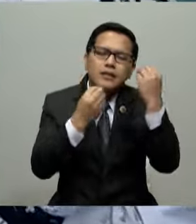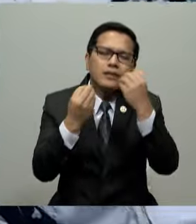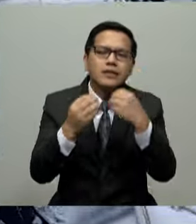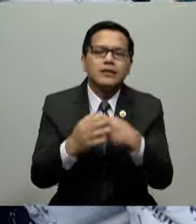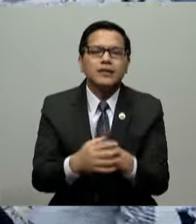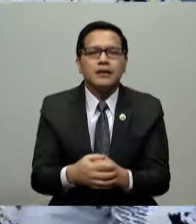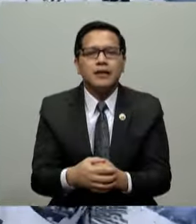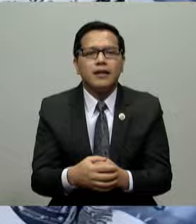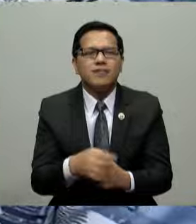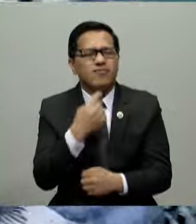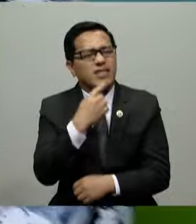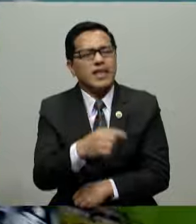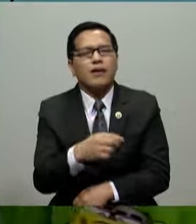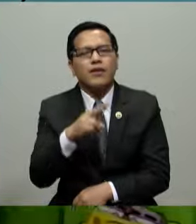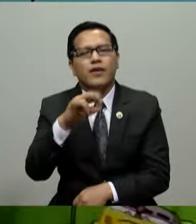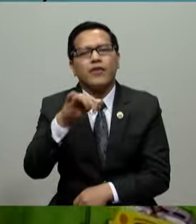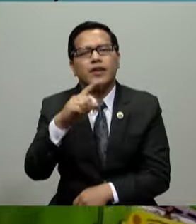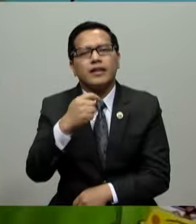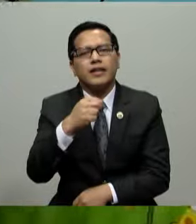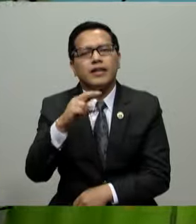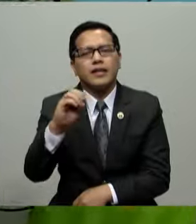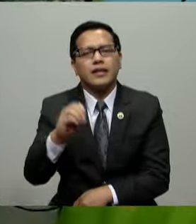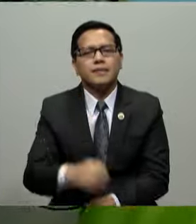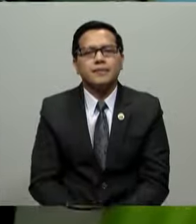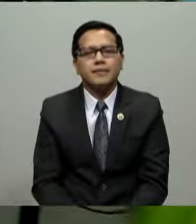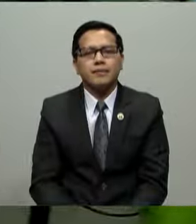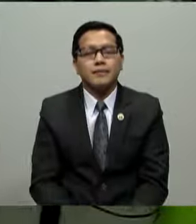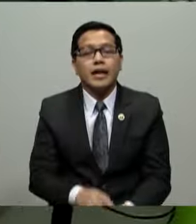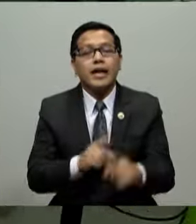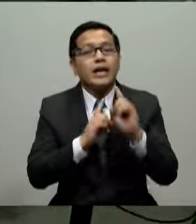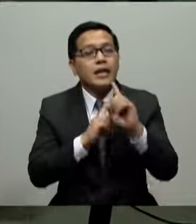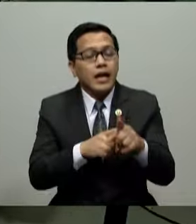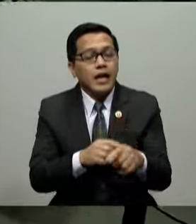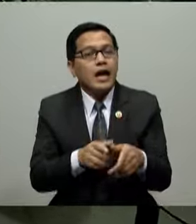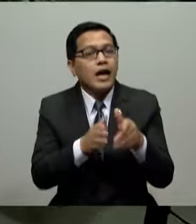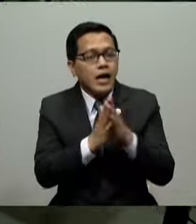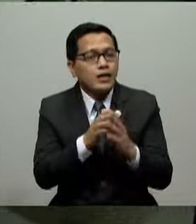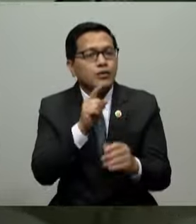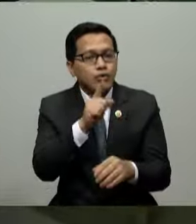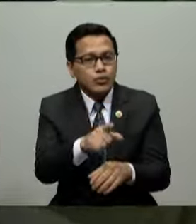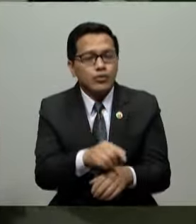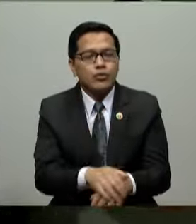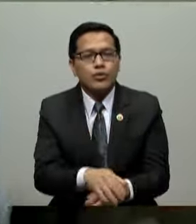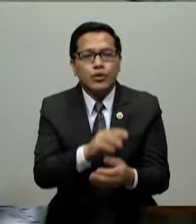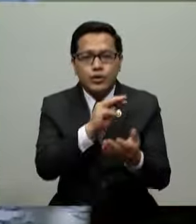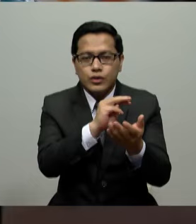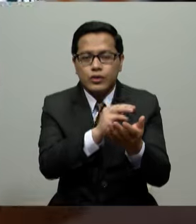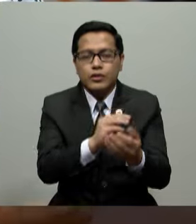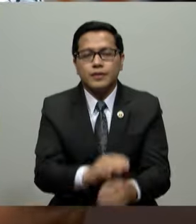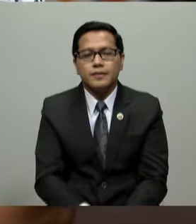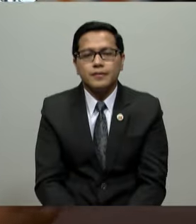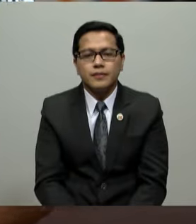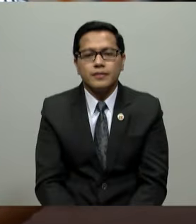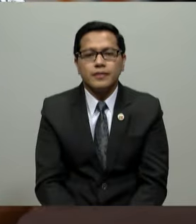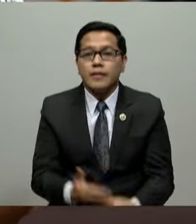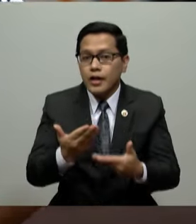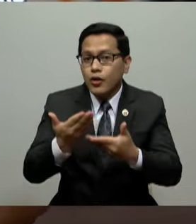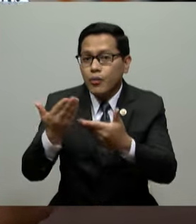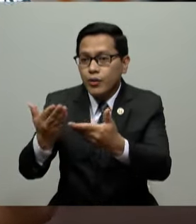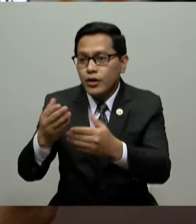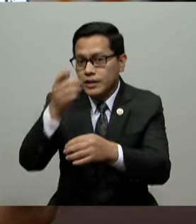sa akin, vertigo. Agad niya itong ipinakonsulta sa isang espesyalista. Inirekomenda ako ngayon din sa kapatid na